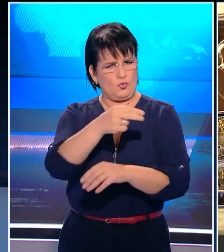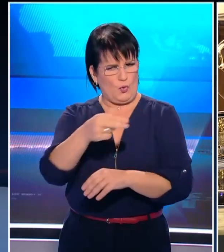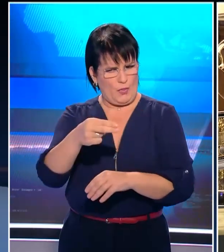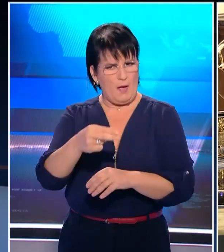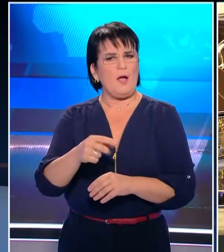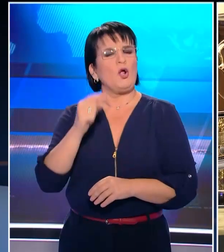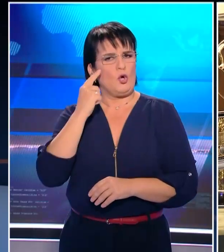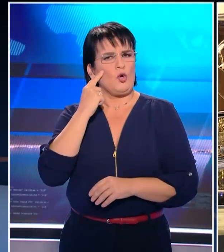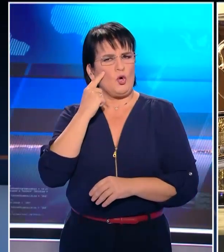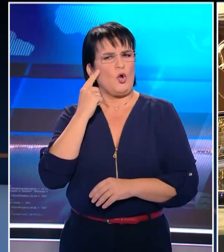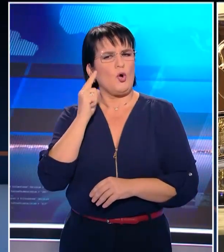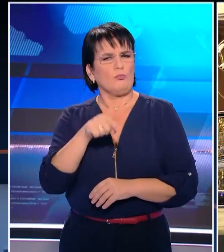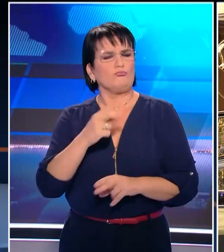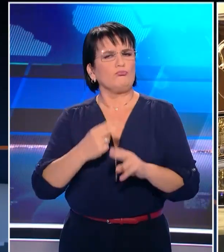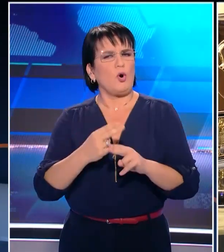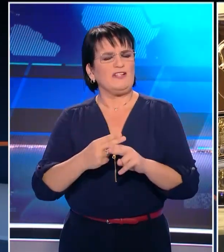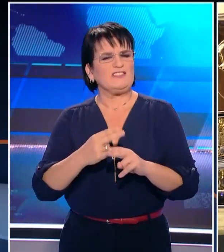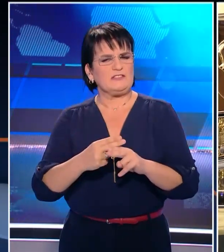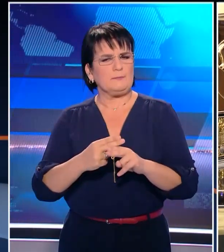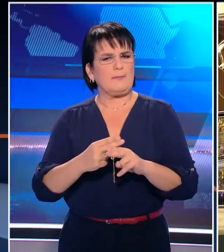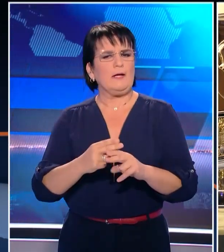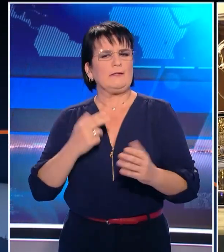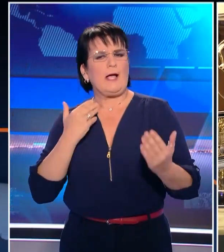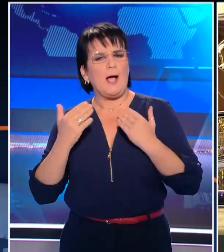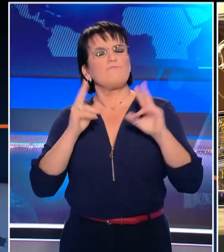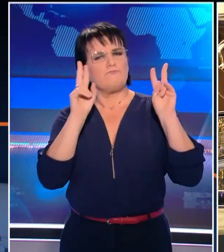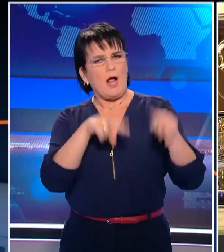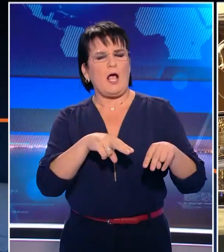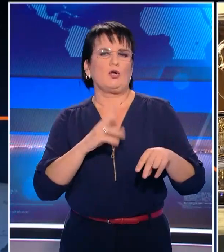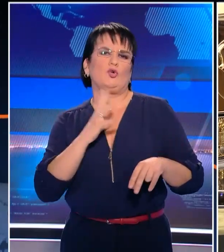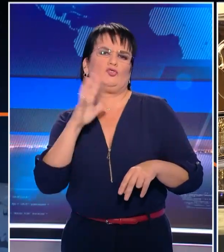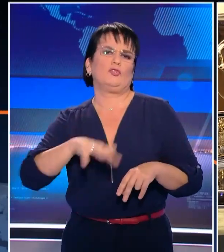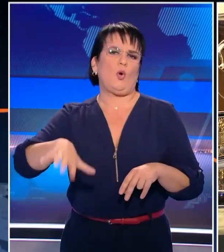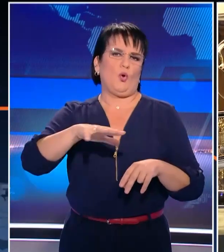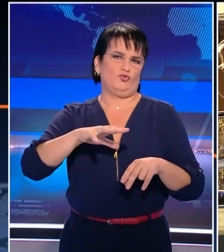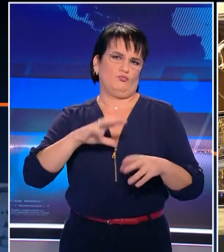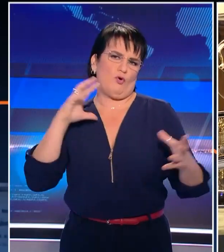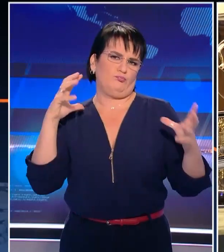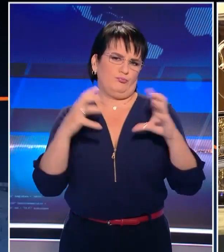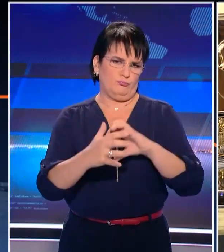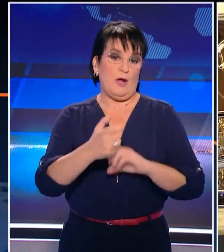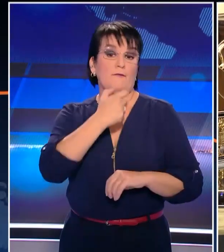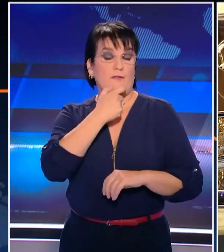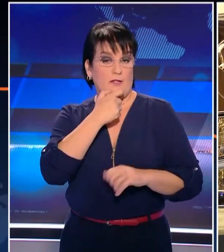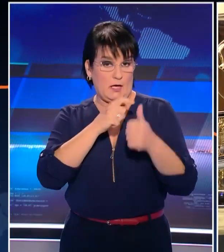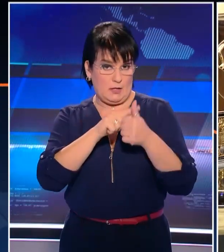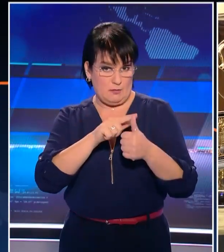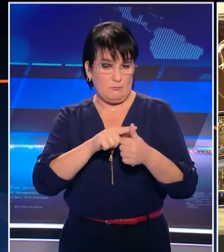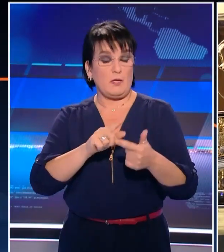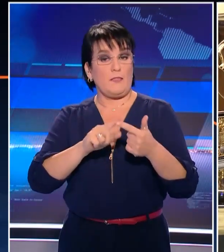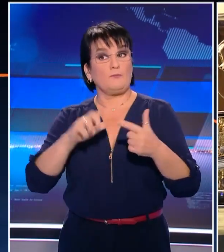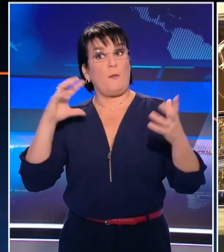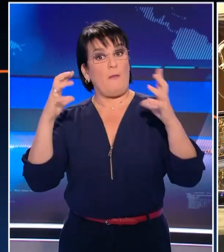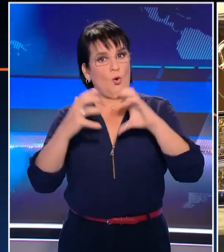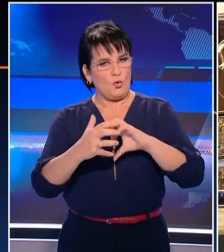έχει βρει και αυτό το βρίσκο πολύ σημαντικό, έχει βρει την κατανόηση και την αναγνώριση από την κοινή γνώμη, τη διεθνή κοινή γνώμη, τη βρετανική κοινή γνώμη και αυτό